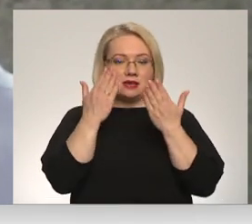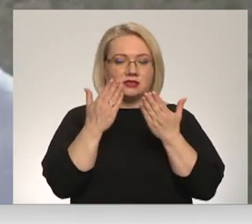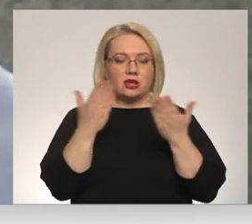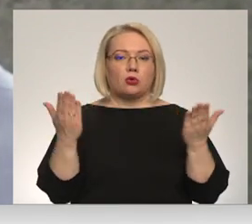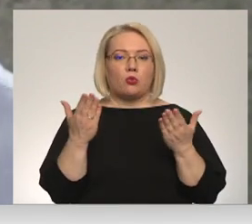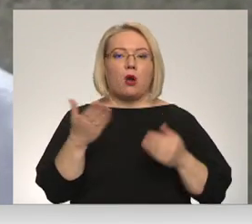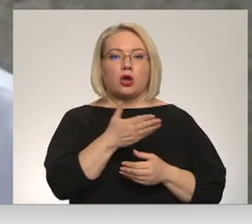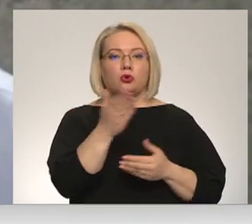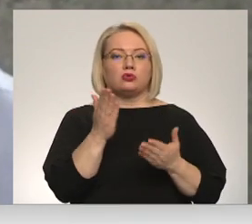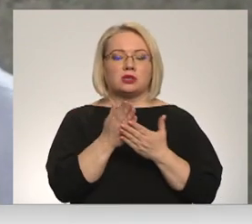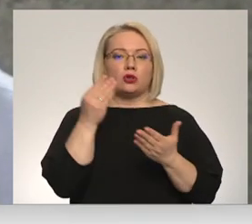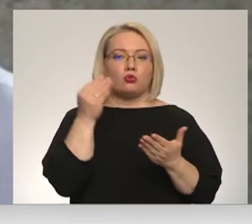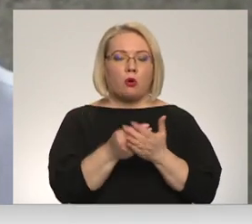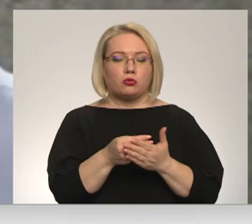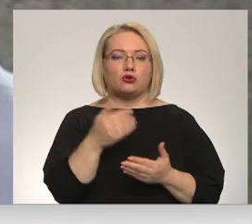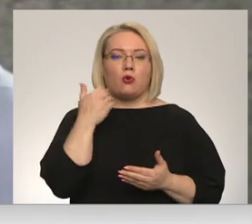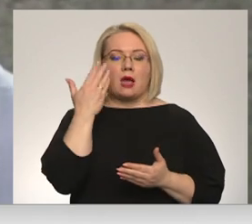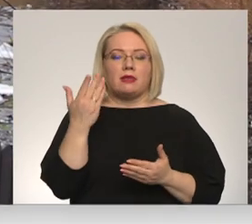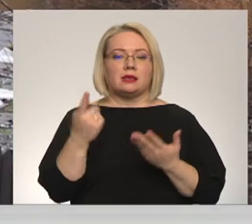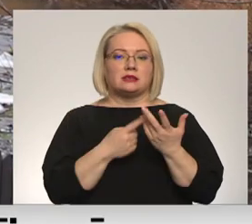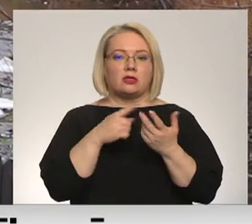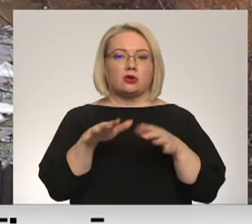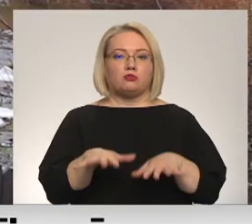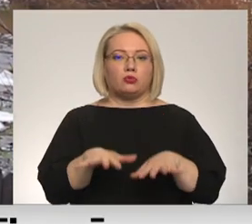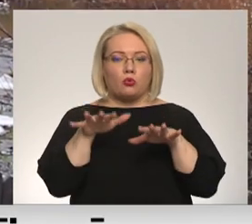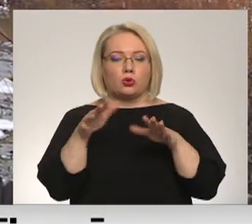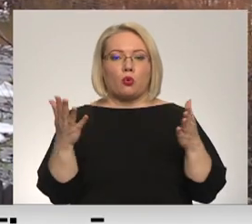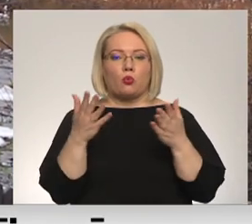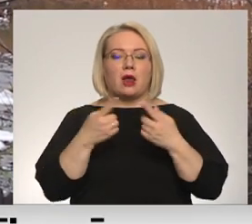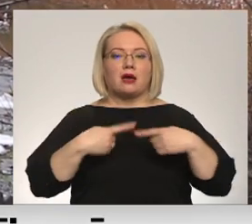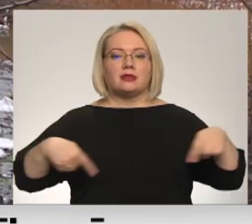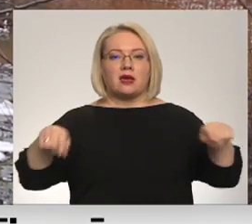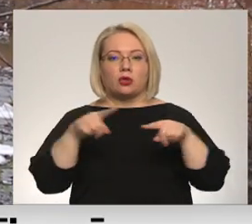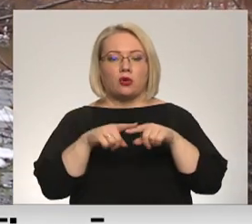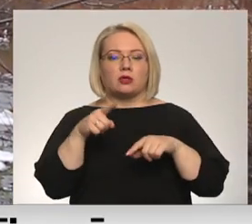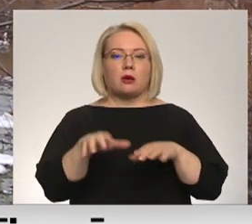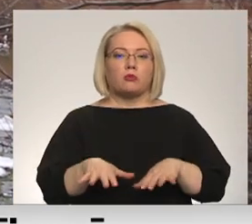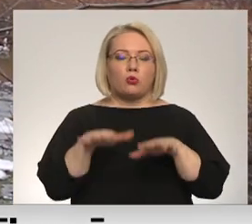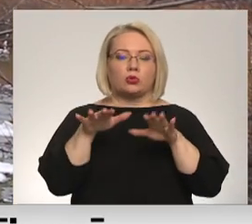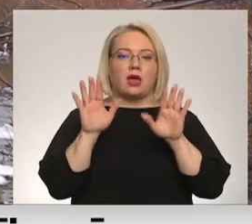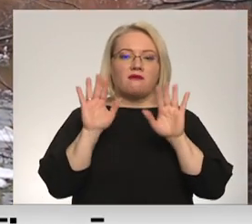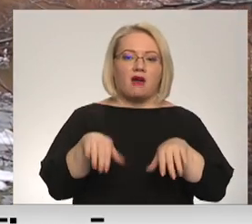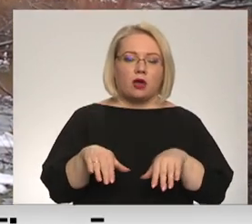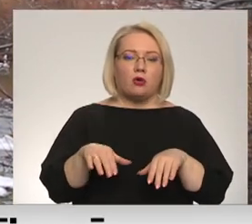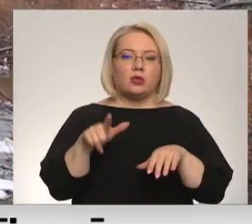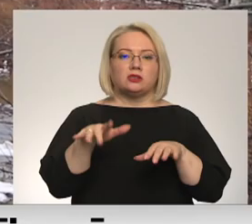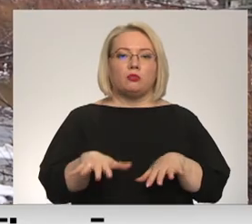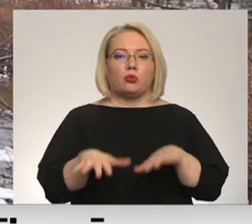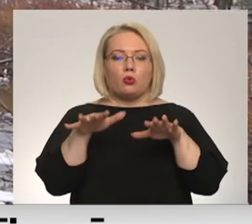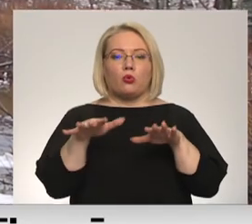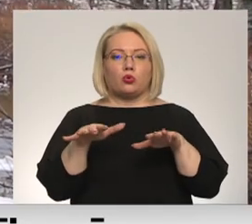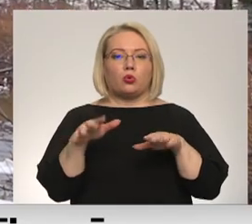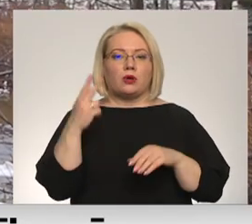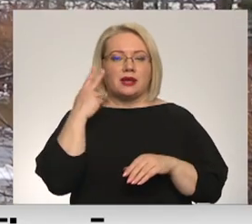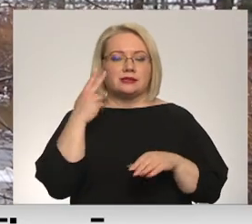kad jums skaitās tie plūdi. Kurā teritorijā tie plūdi drīkst, vai kurā teritorijā šis plūdi risks ir seks